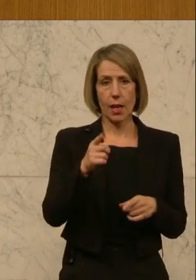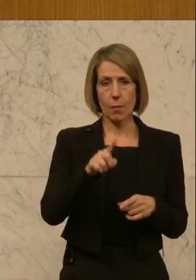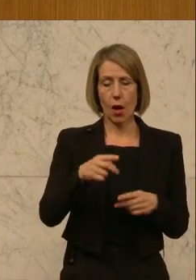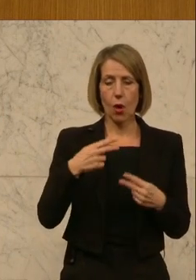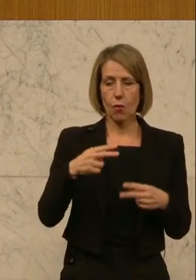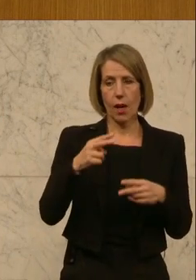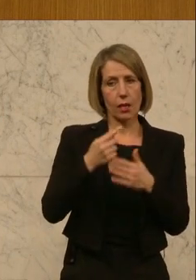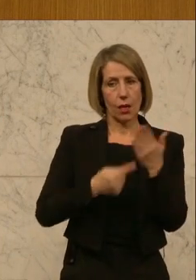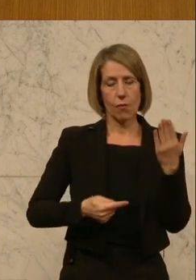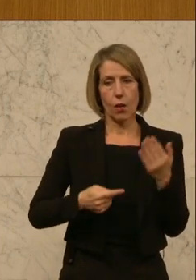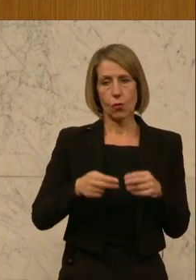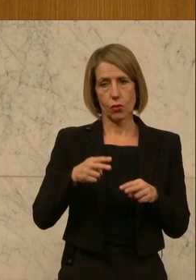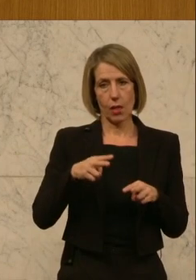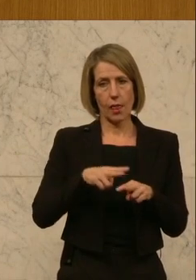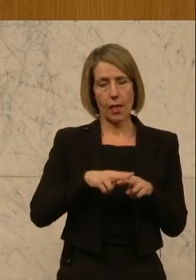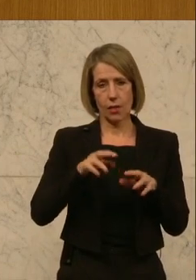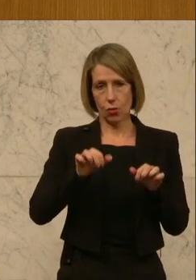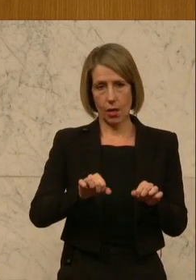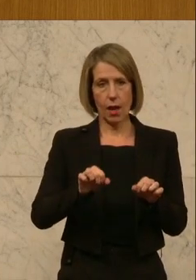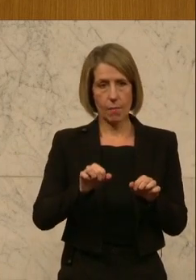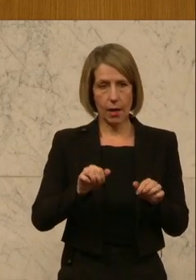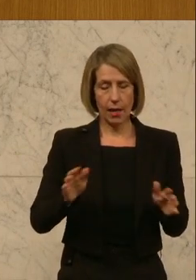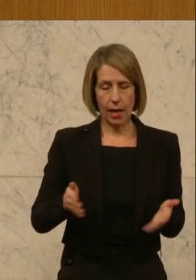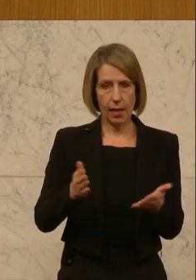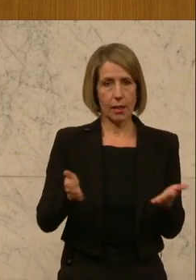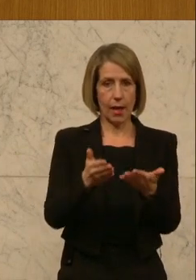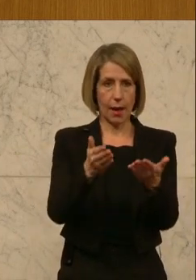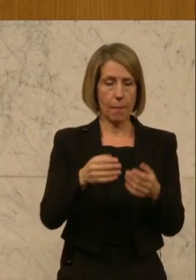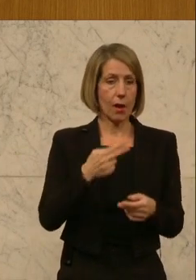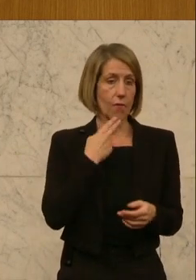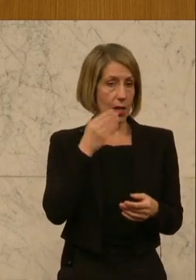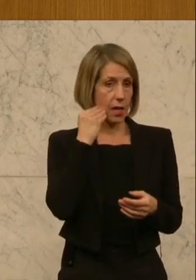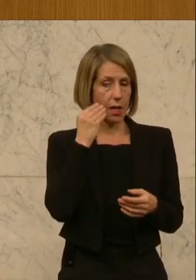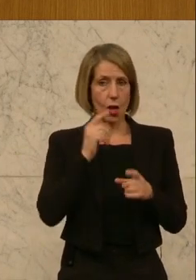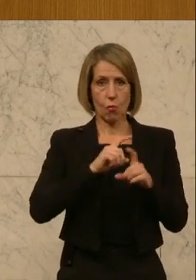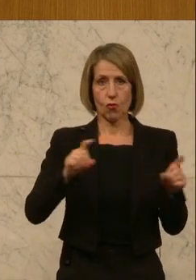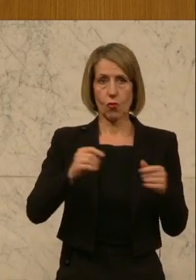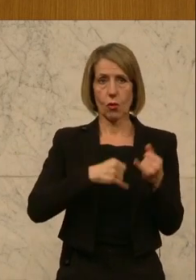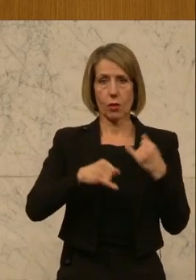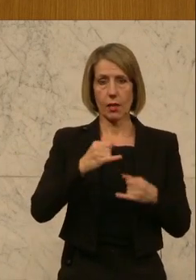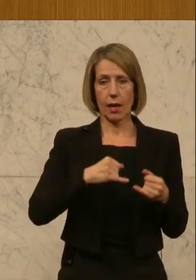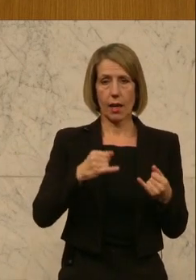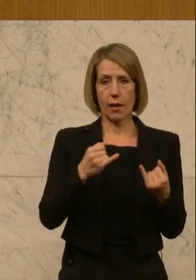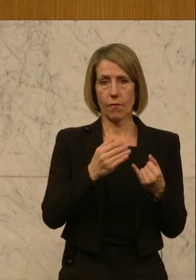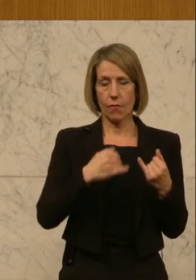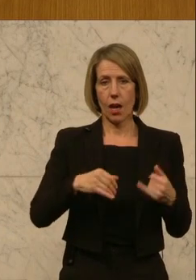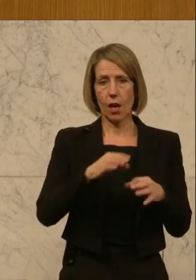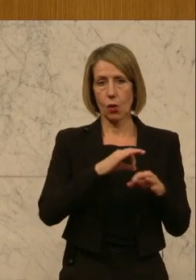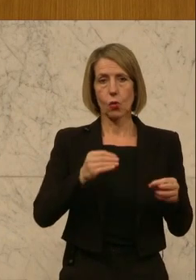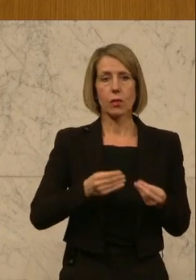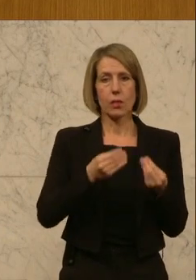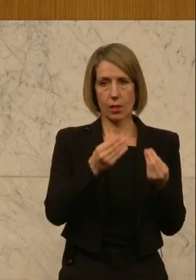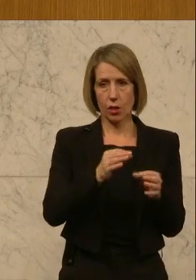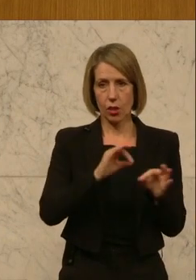weiteren Verluste in der Nationalbank. Und wer auch immer dem Märchen Glauben geschenkt hat, dass diese Schulden ja eigentlich sogar fast ein gutes Geschenk für den Staat Österreich und für den